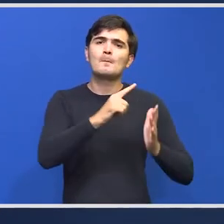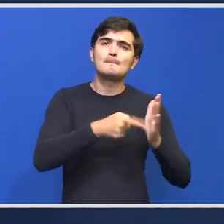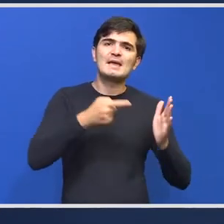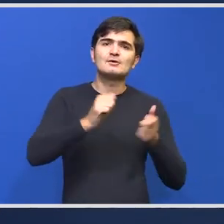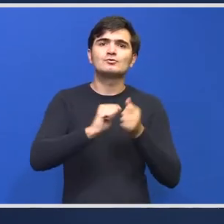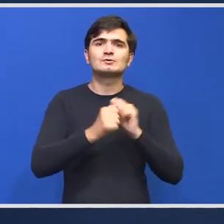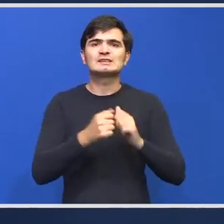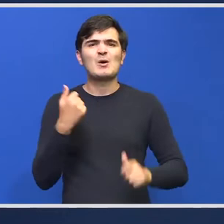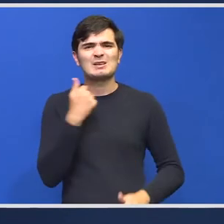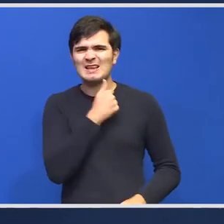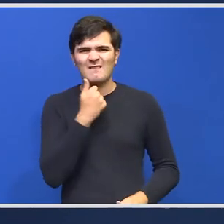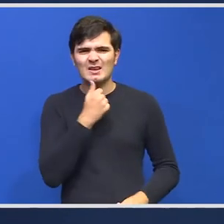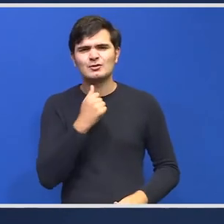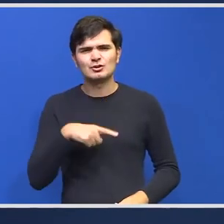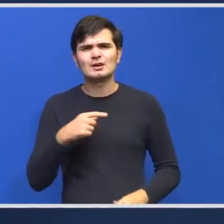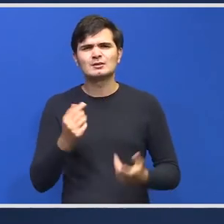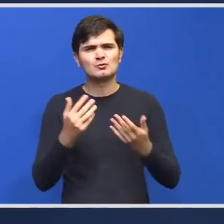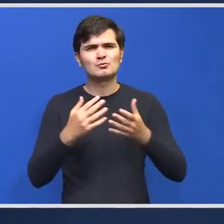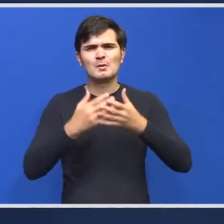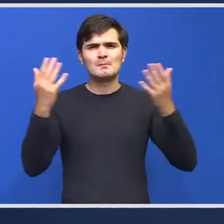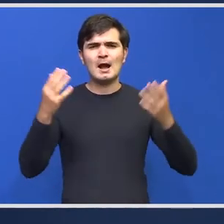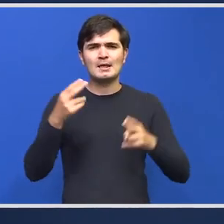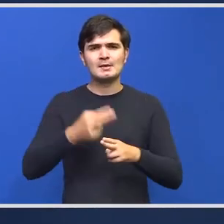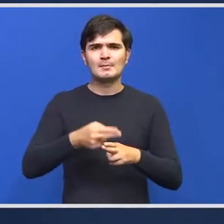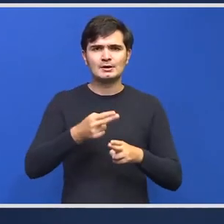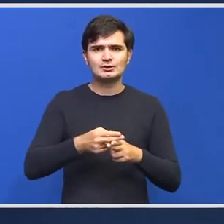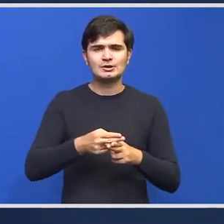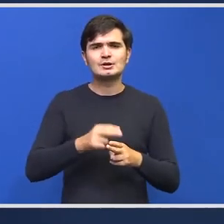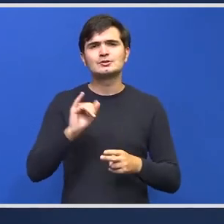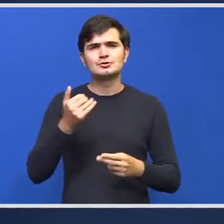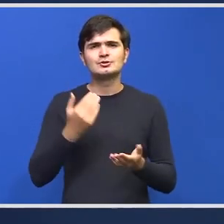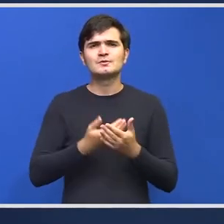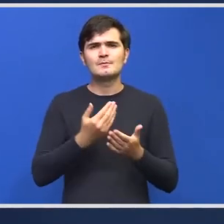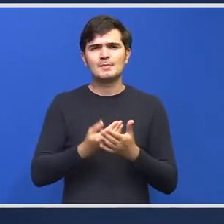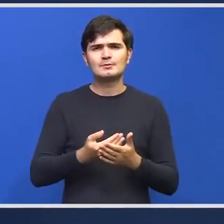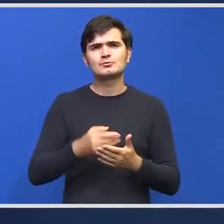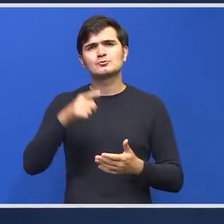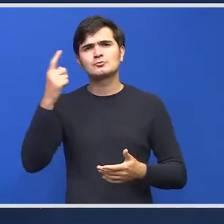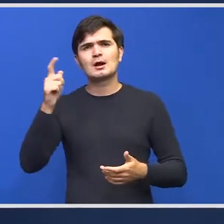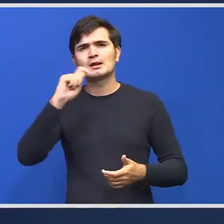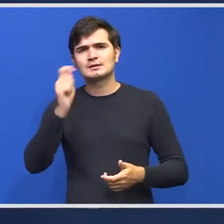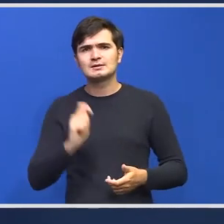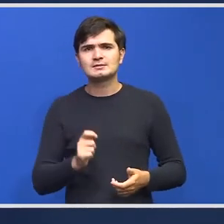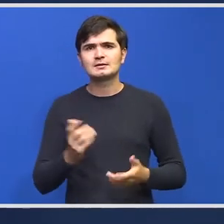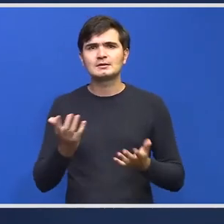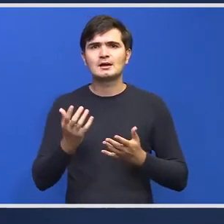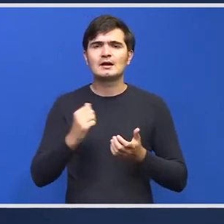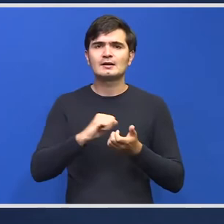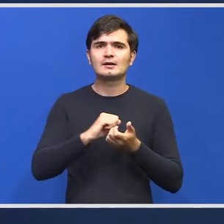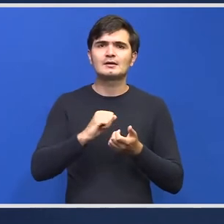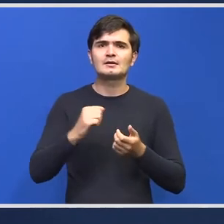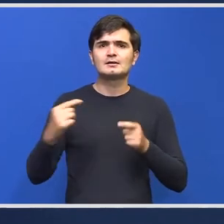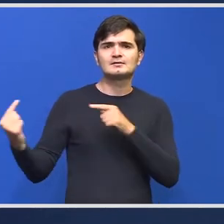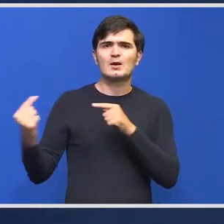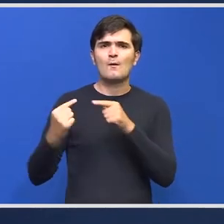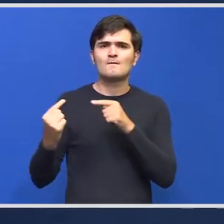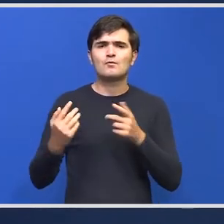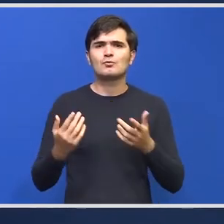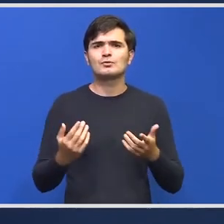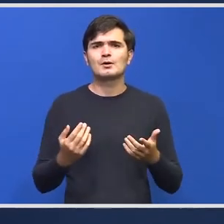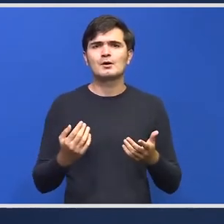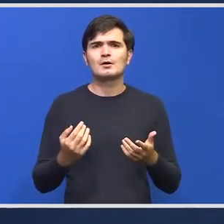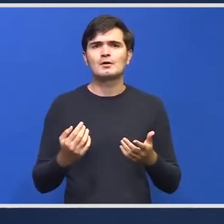număr foarte mare de pacienți chiar și pentru țările care trebuie să se confrunte cu